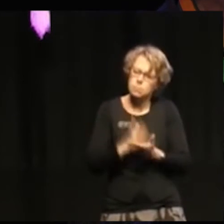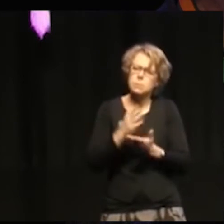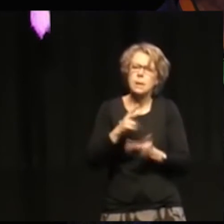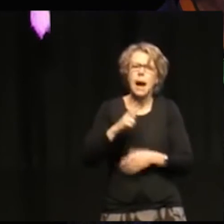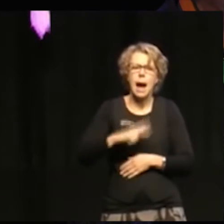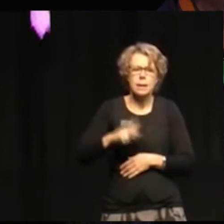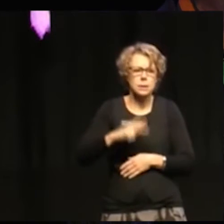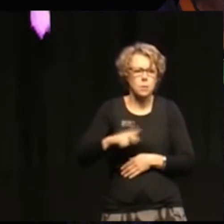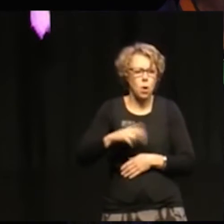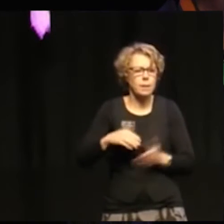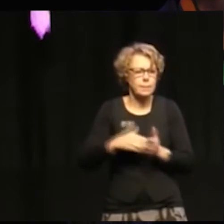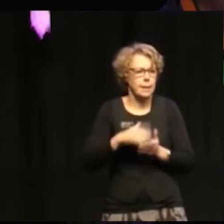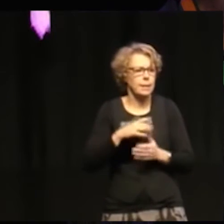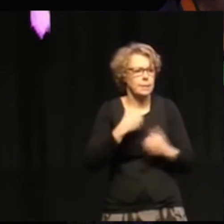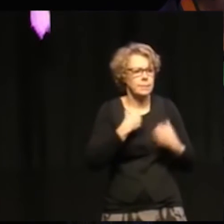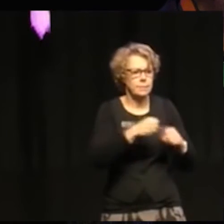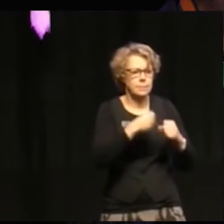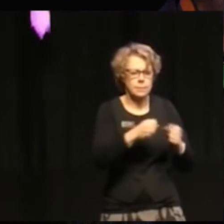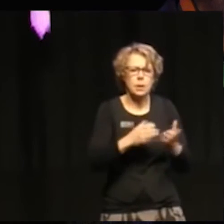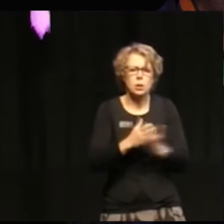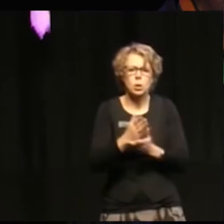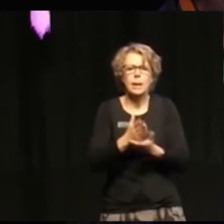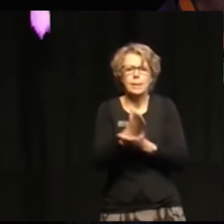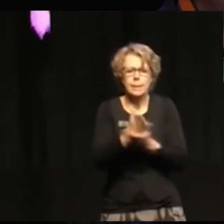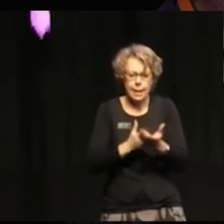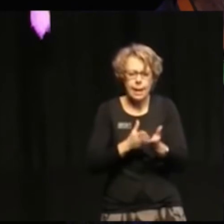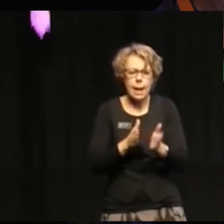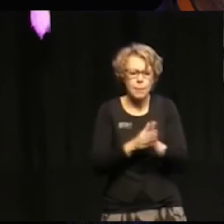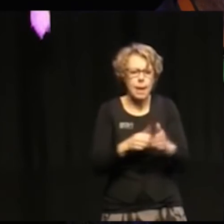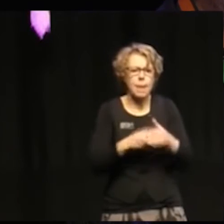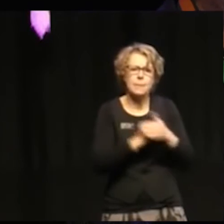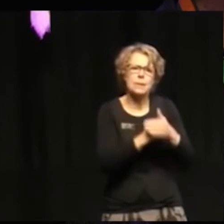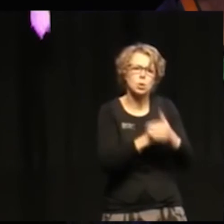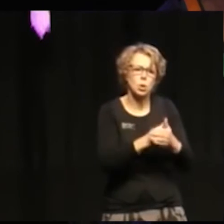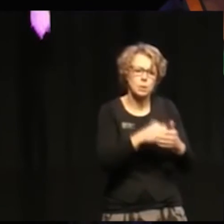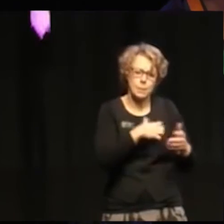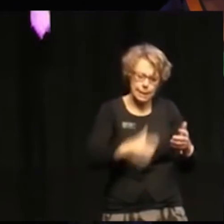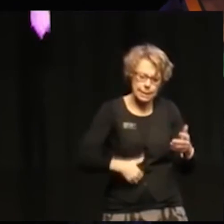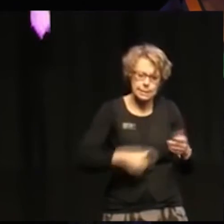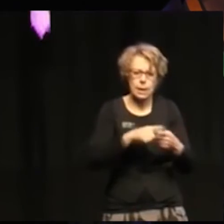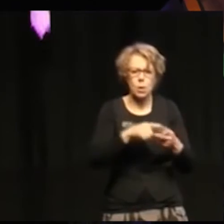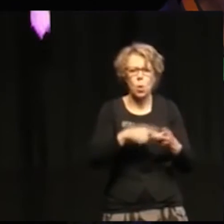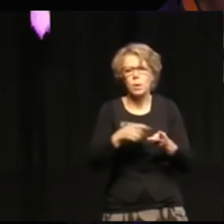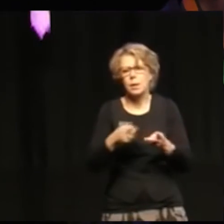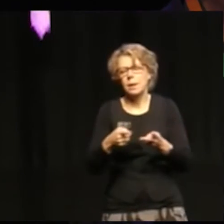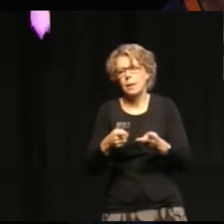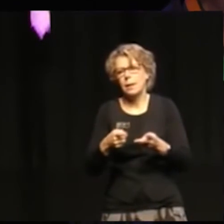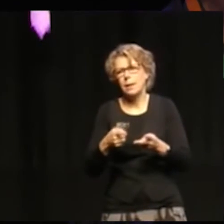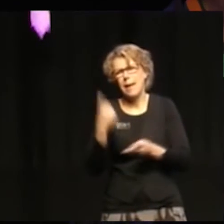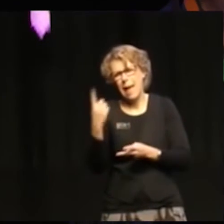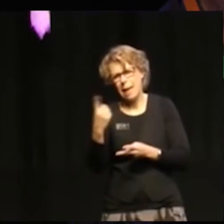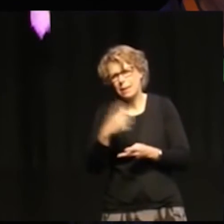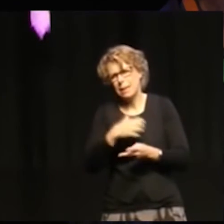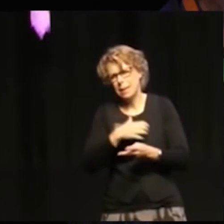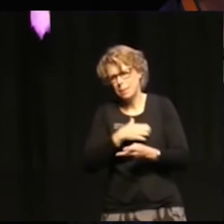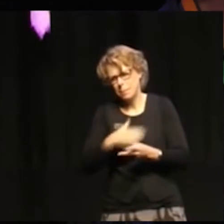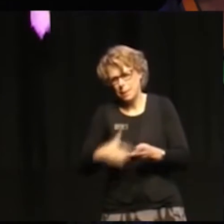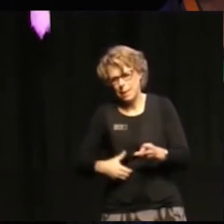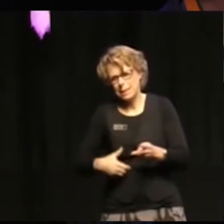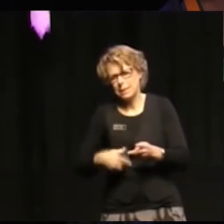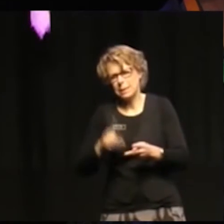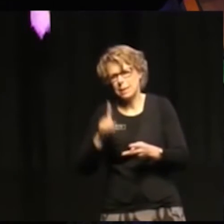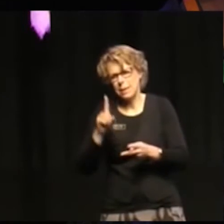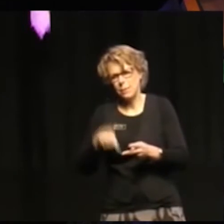genomförande skulle delas mellan biståndsministern och en minister för